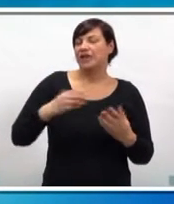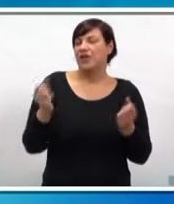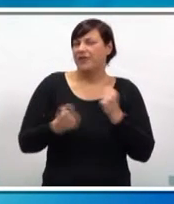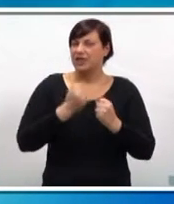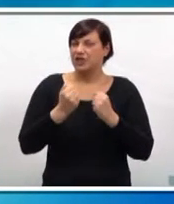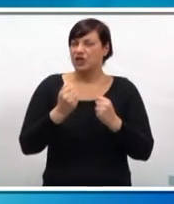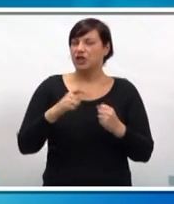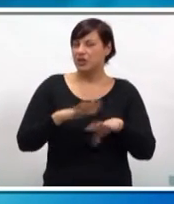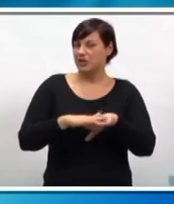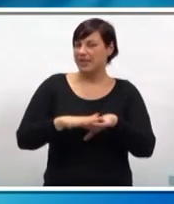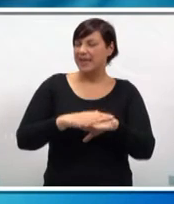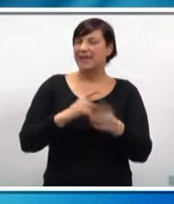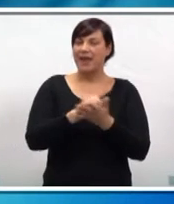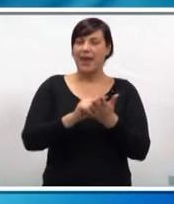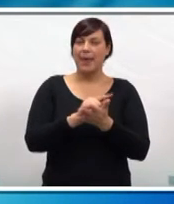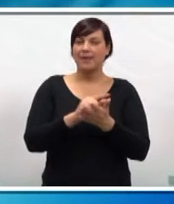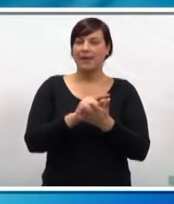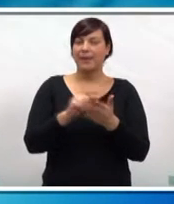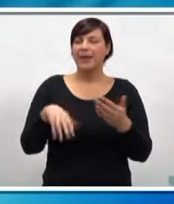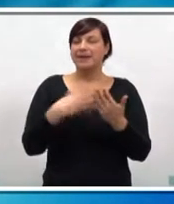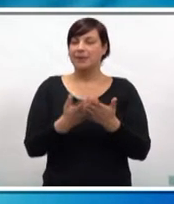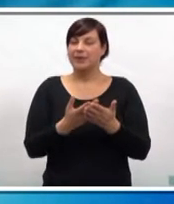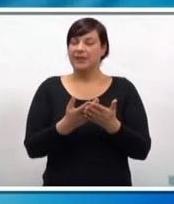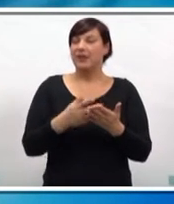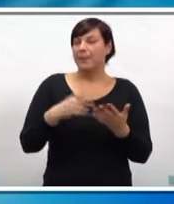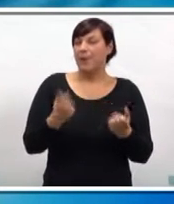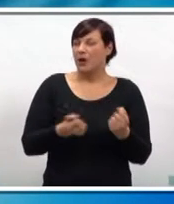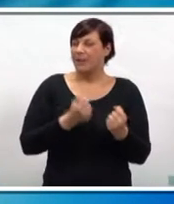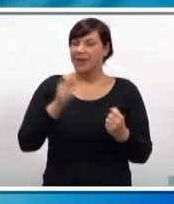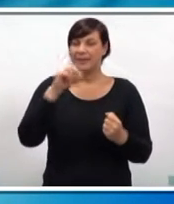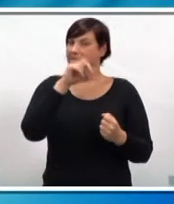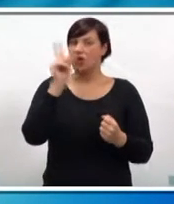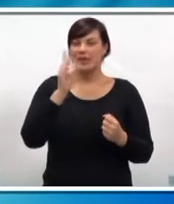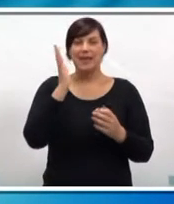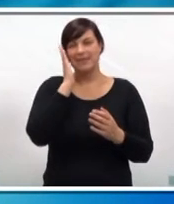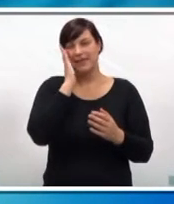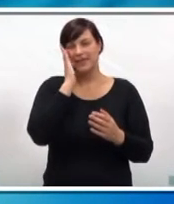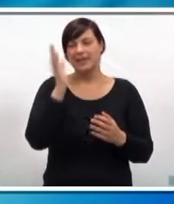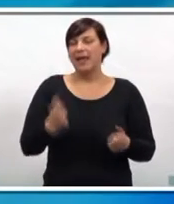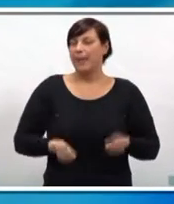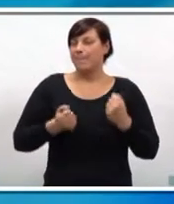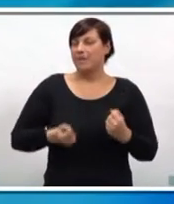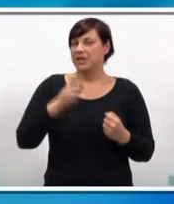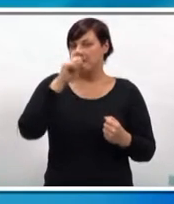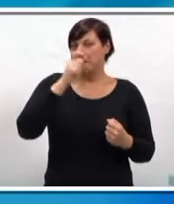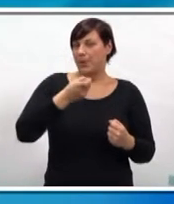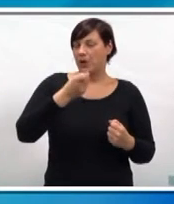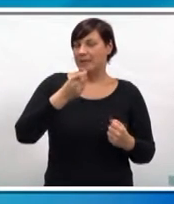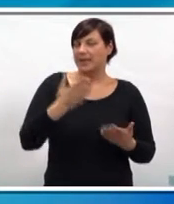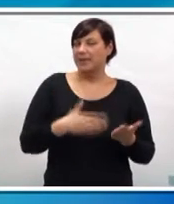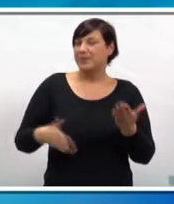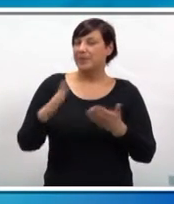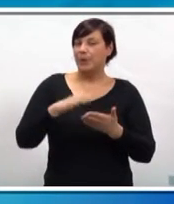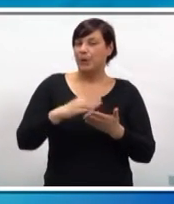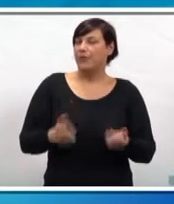poteškoće ljudima osjetljivim na vrijeme. Zbog toga bi meteoropati mogli patiti od nesanice, a poteškoće kroničnih bolesnika bi